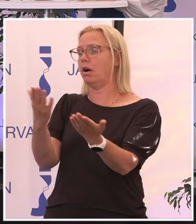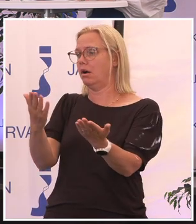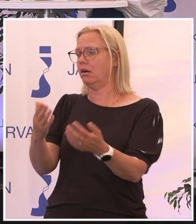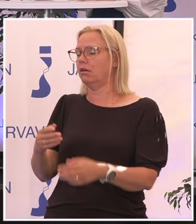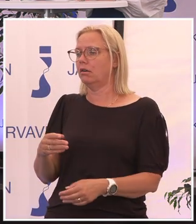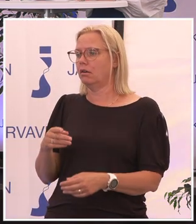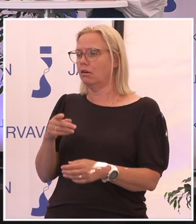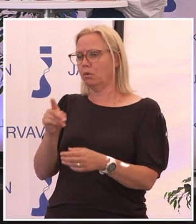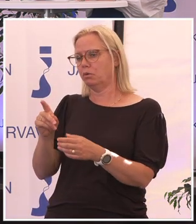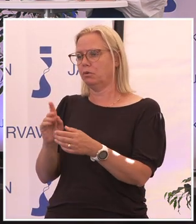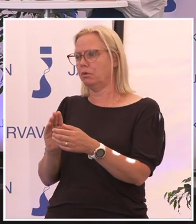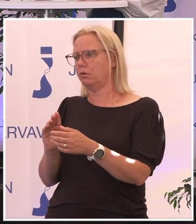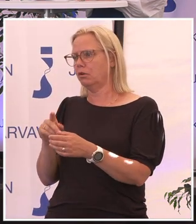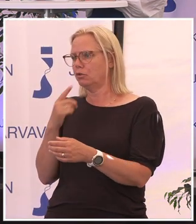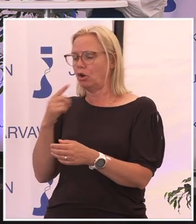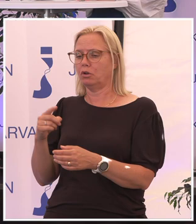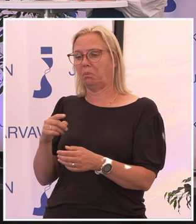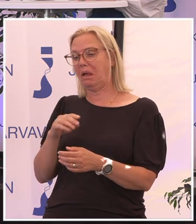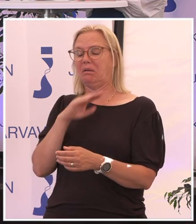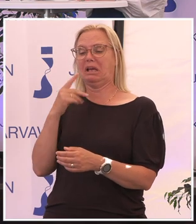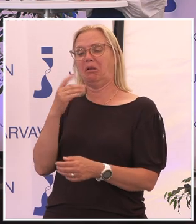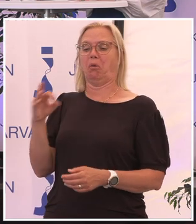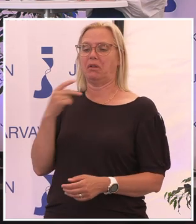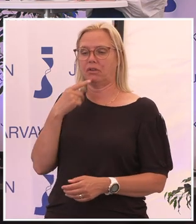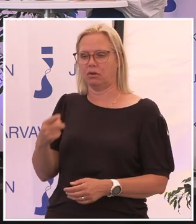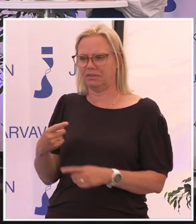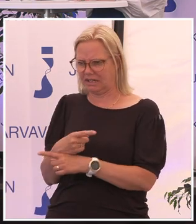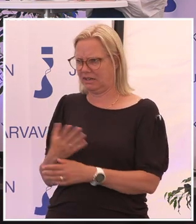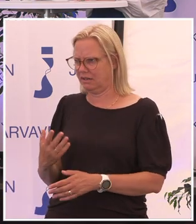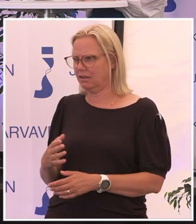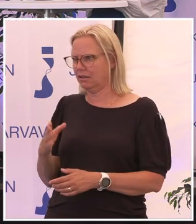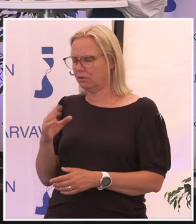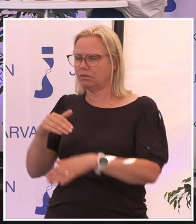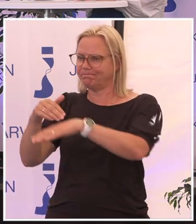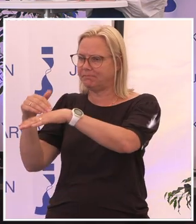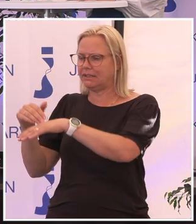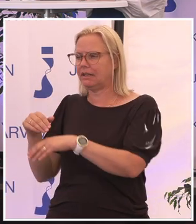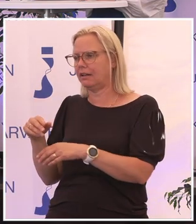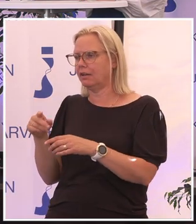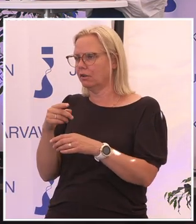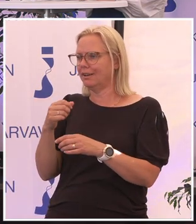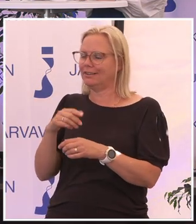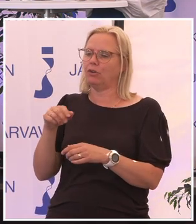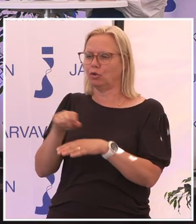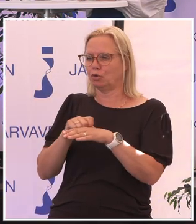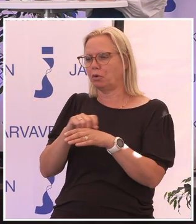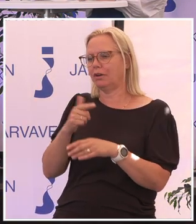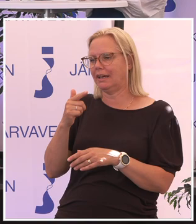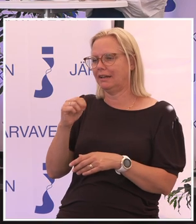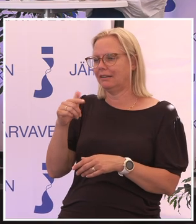drog de över här nu. Nu räcker det vara hundra kronor när de gick ut till Järva. För det var Spånga Tensta och